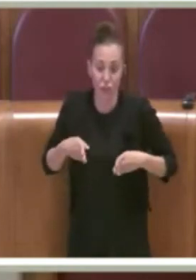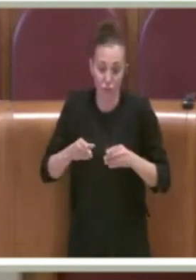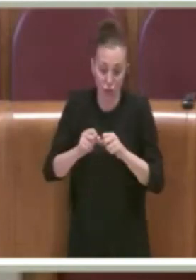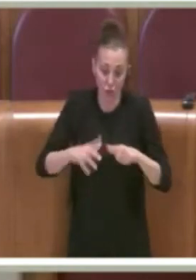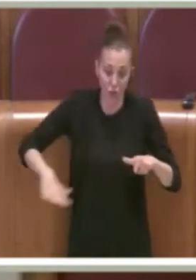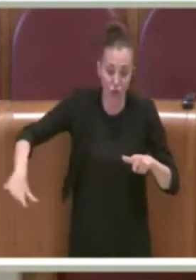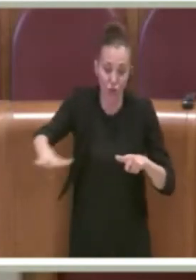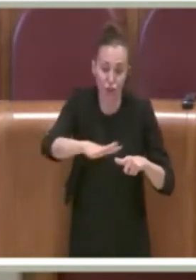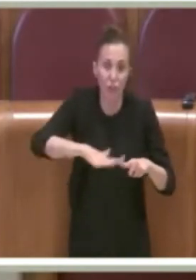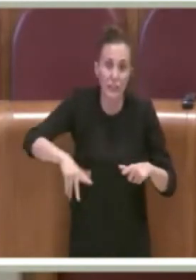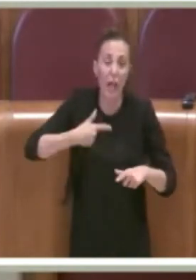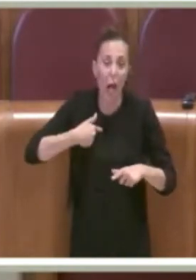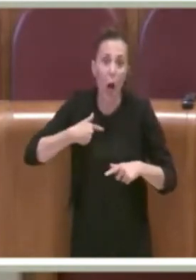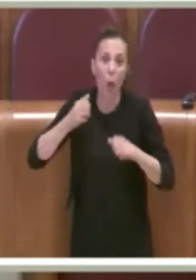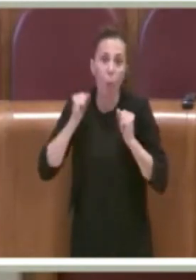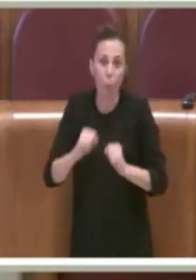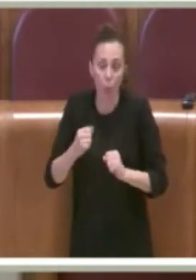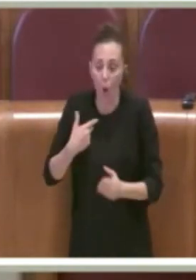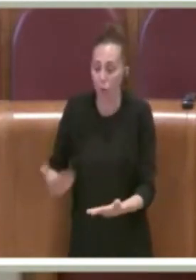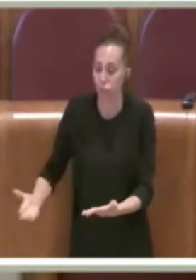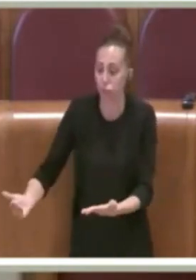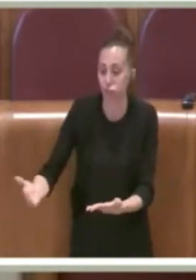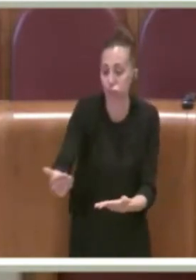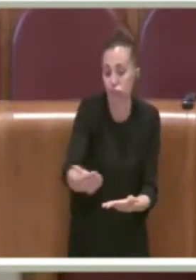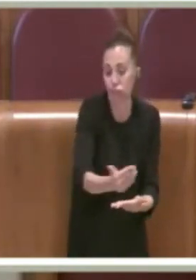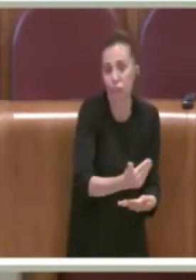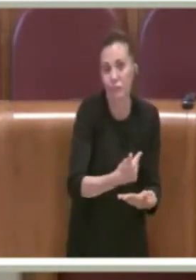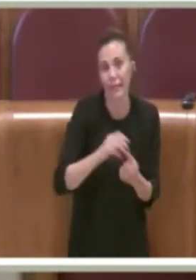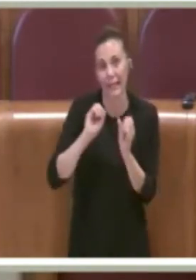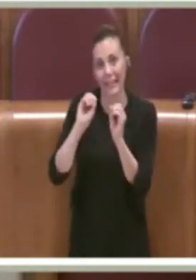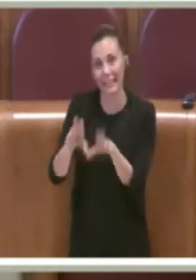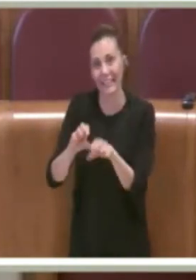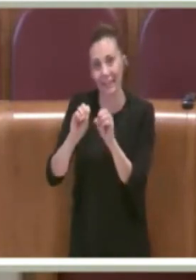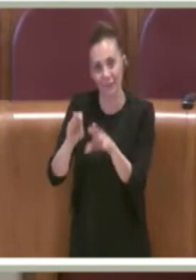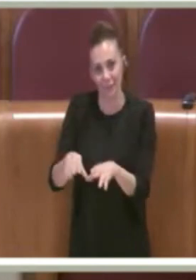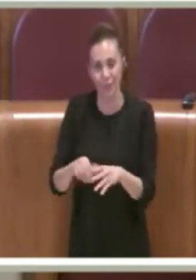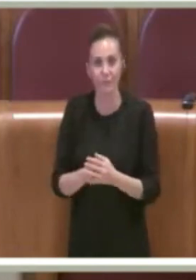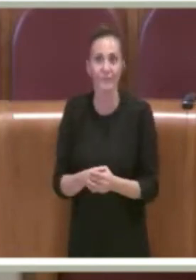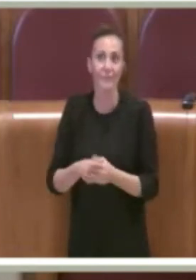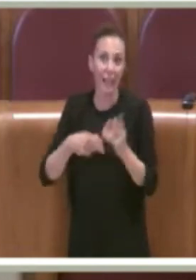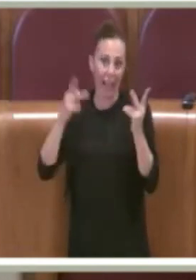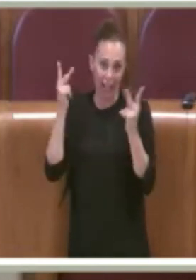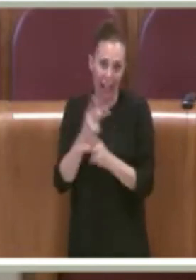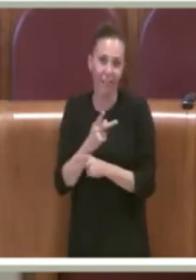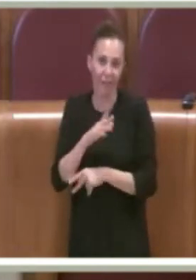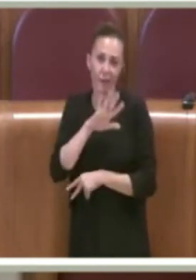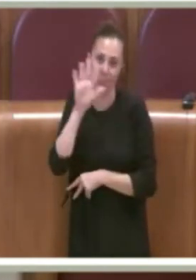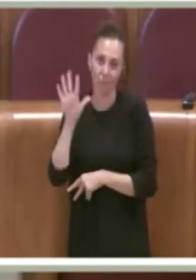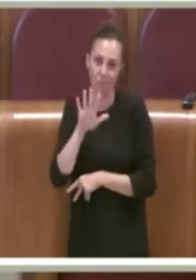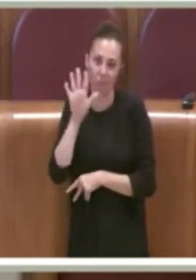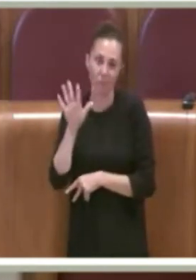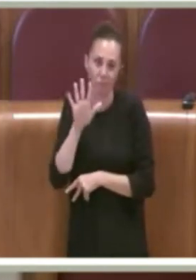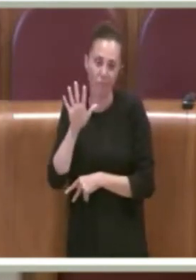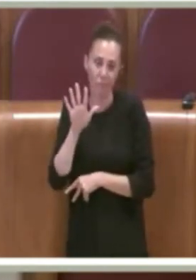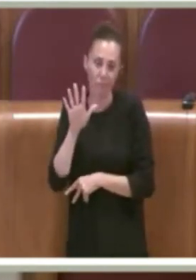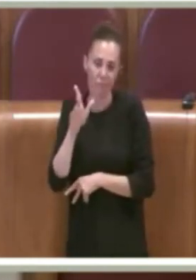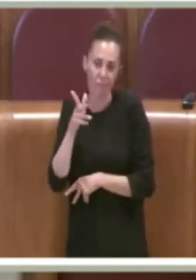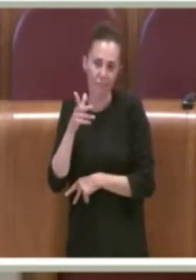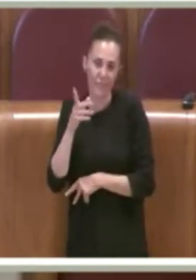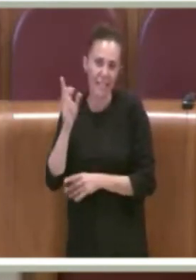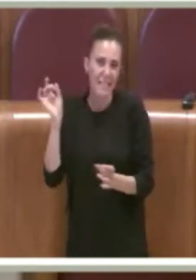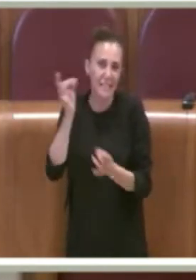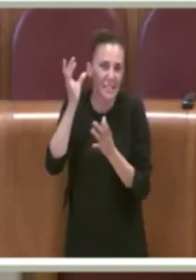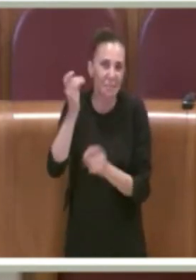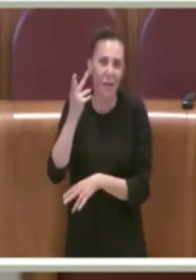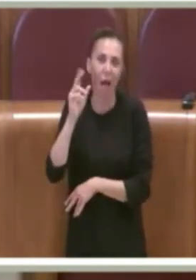Lo so che viene fatto anche un po' apposta per dare la colpa a questa amministrazione, ma non è carino avere